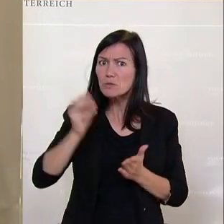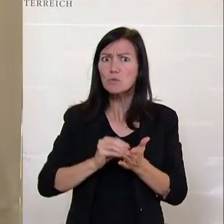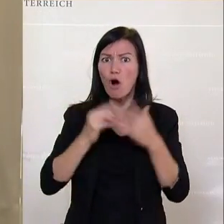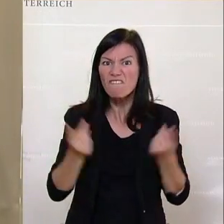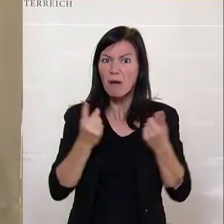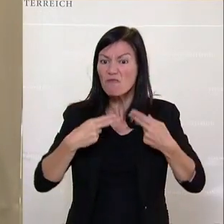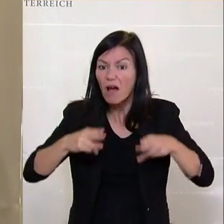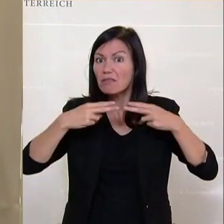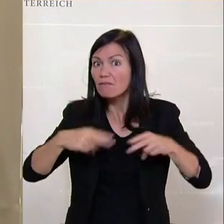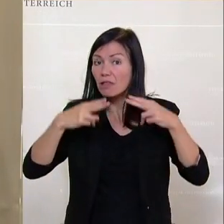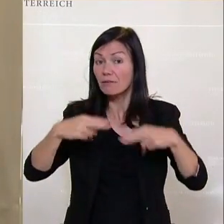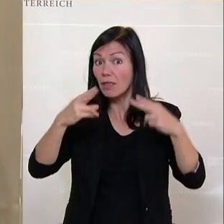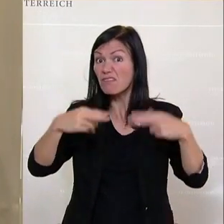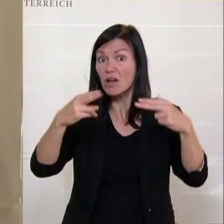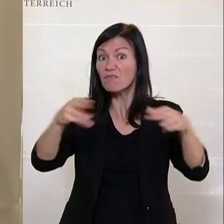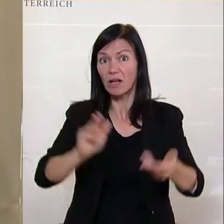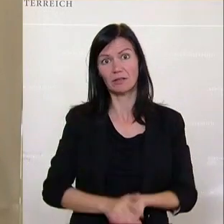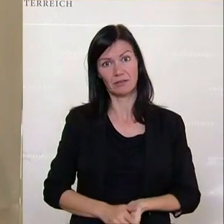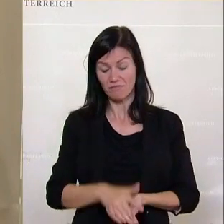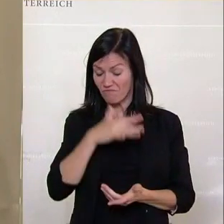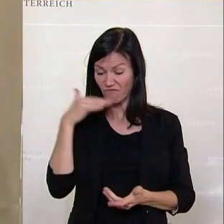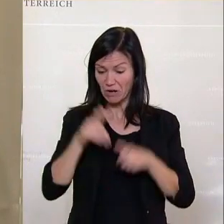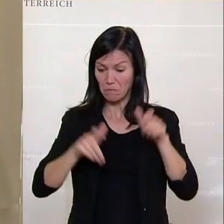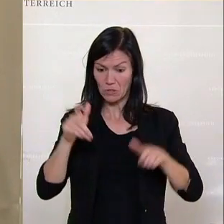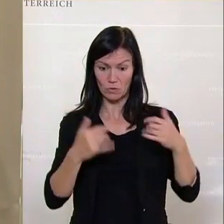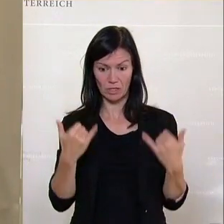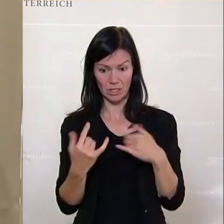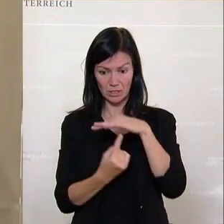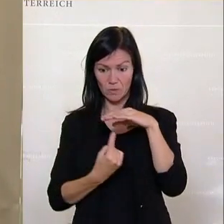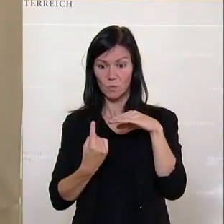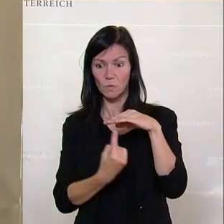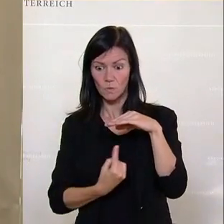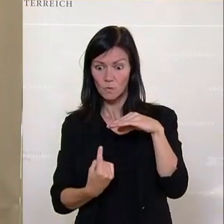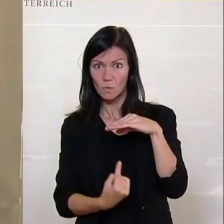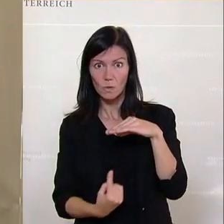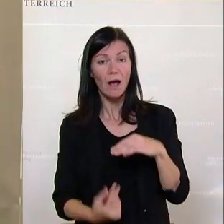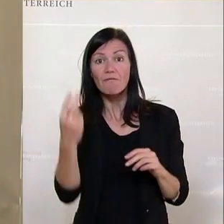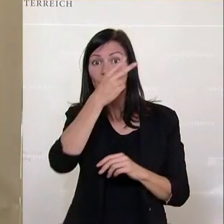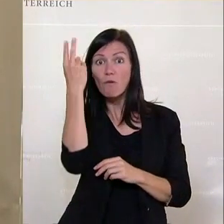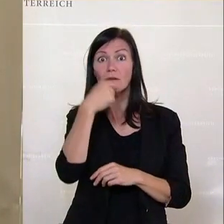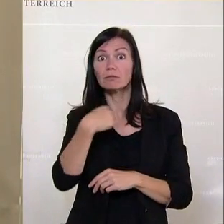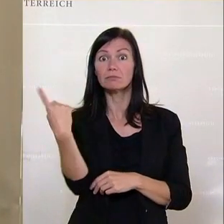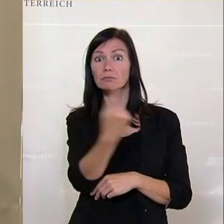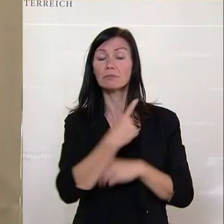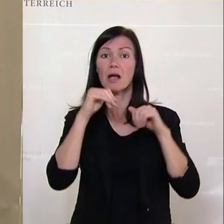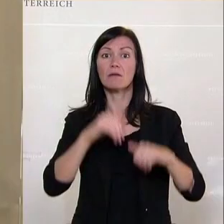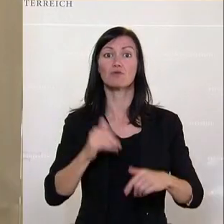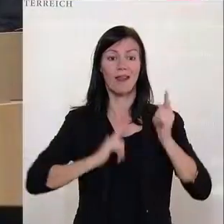Und ganz, ganz viele kommen aus der Spirale nicht mehr heraus. Und die Bevölkerung sind die Leidtragenden.